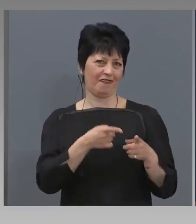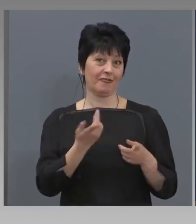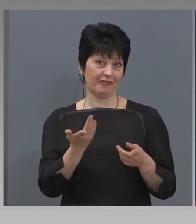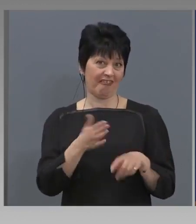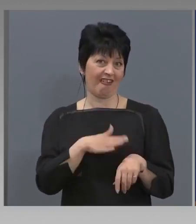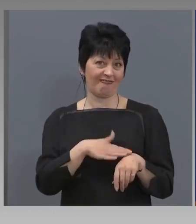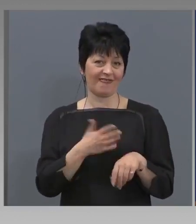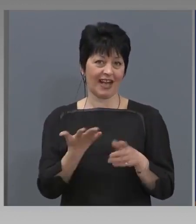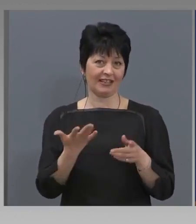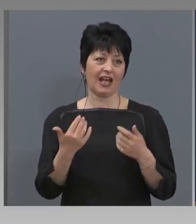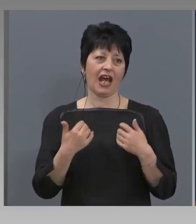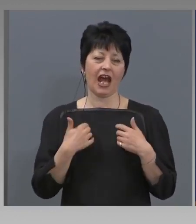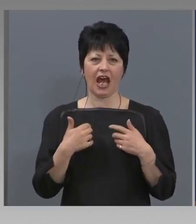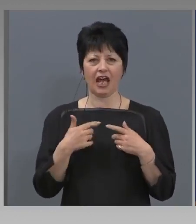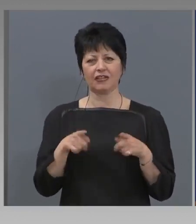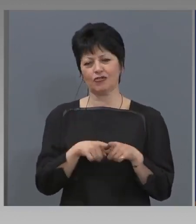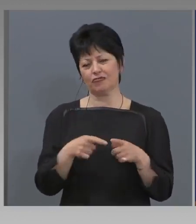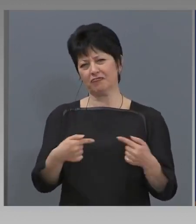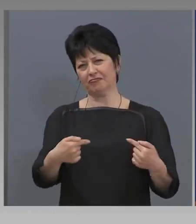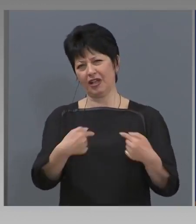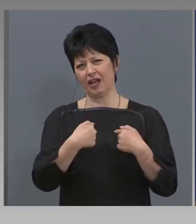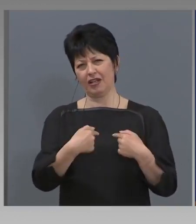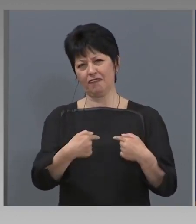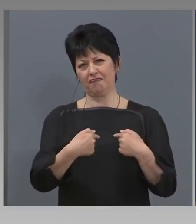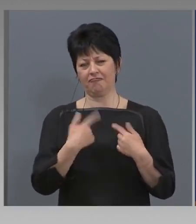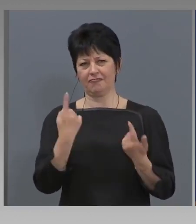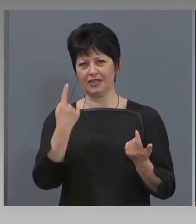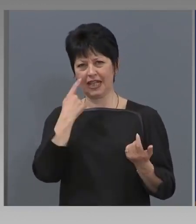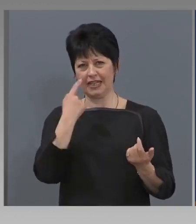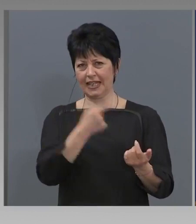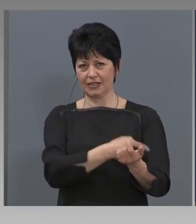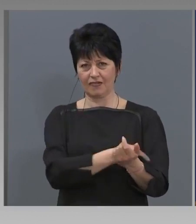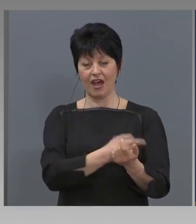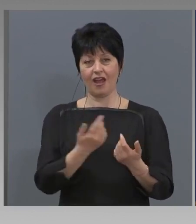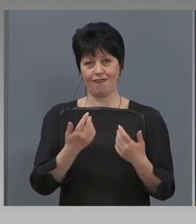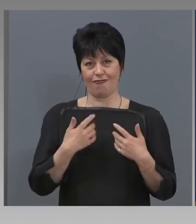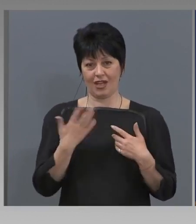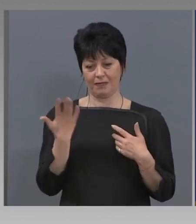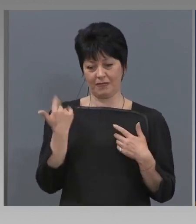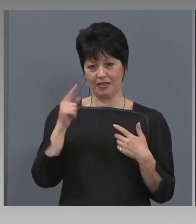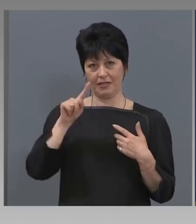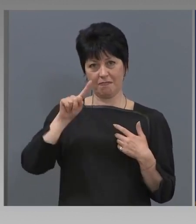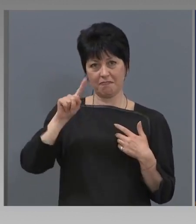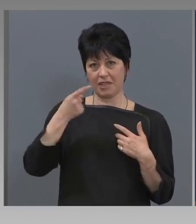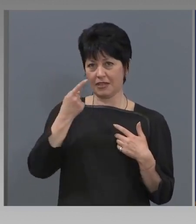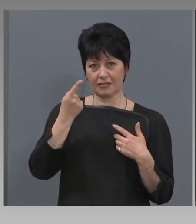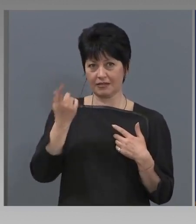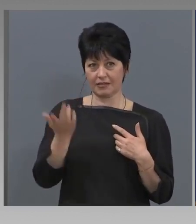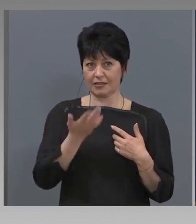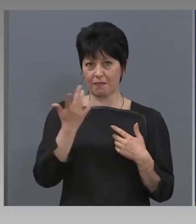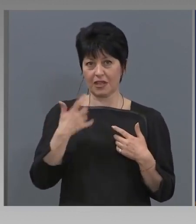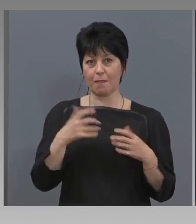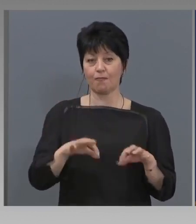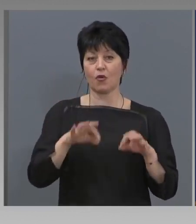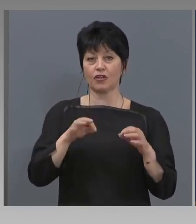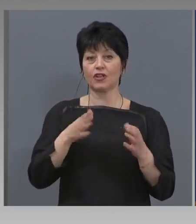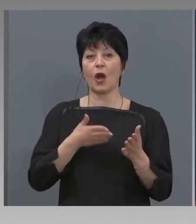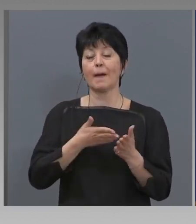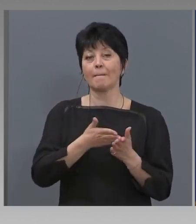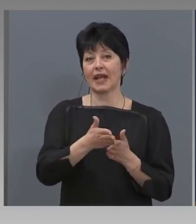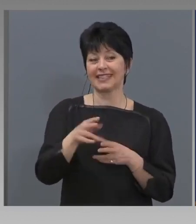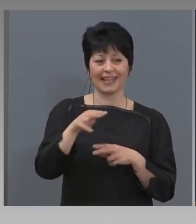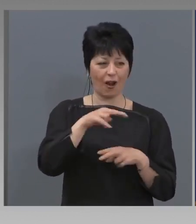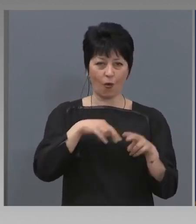факт е, нали, че и аз понасям критики заради тестовете, аз преди месец и нещо съм поръчал на 1 милион тестове, през комисията и